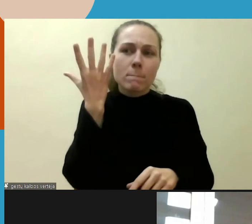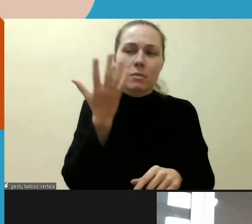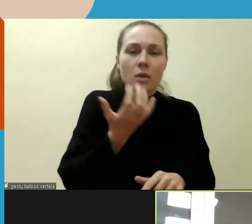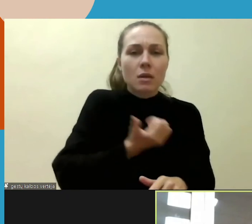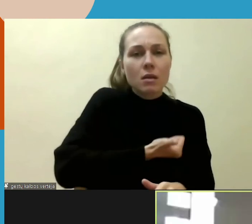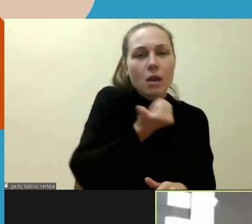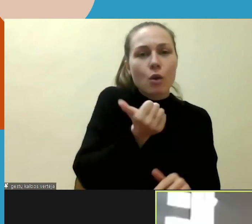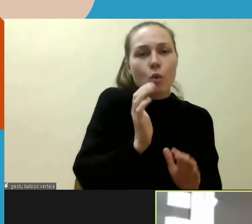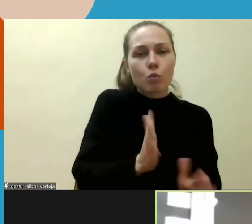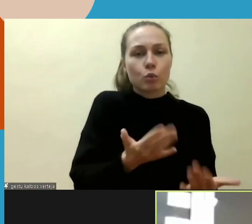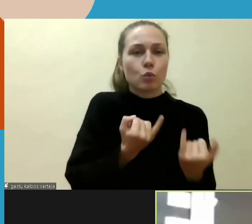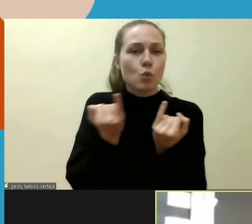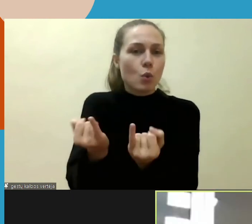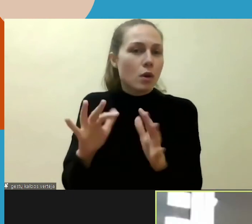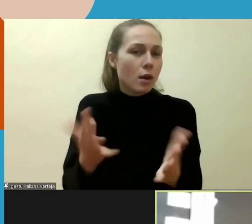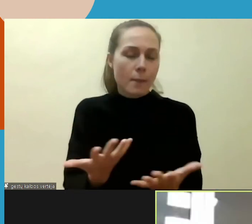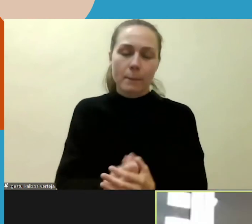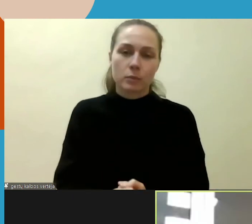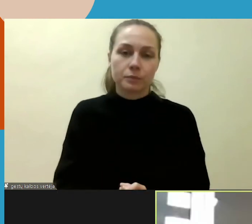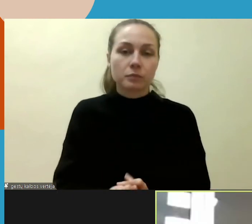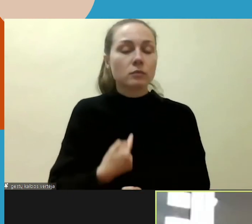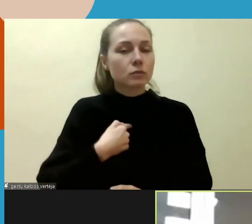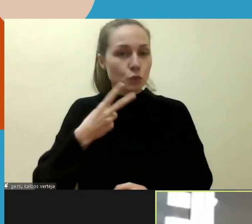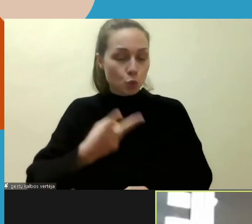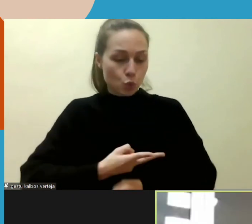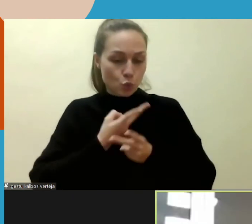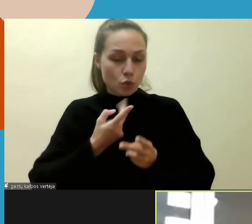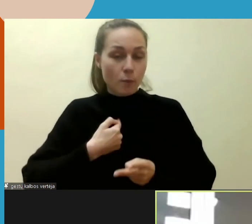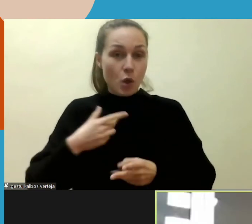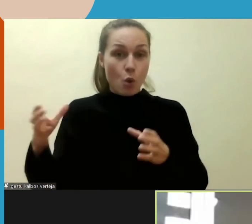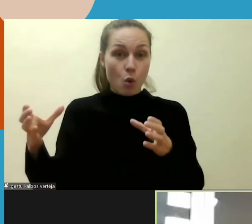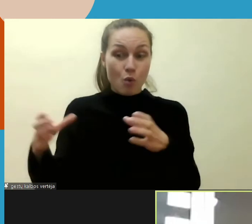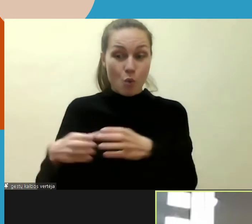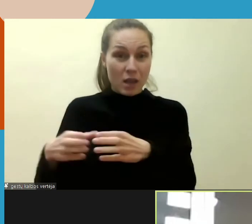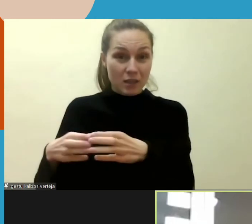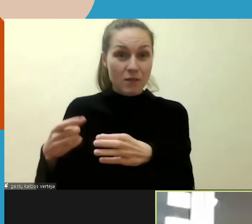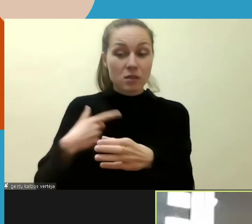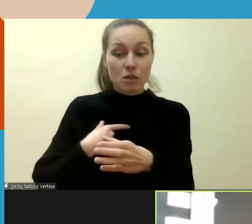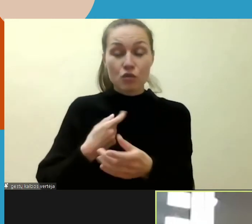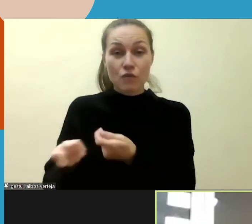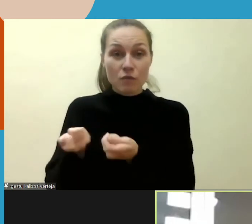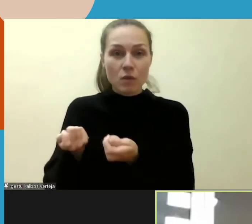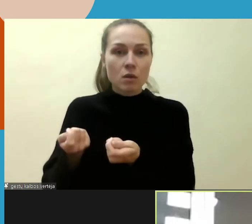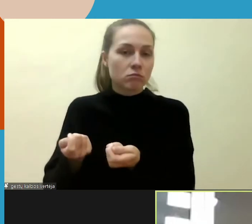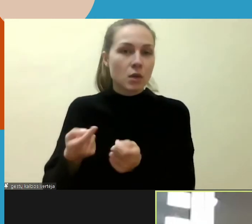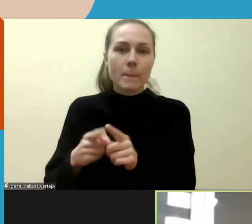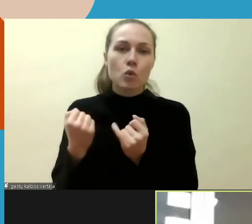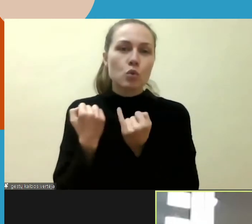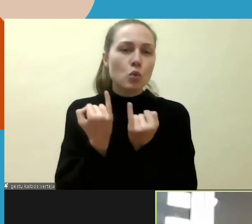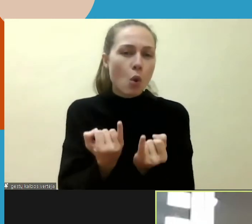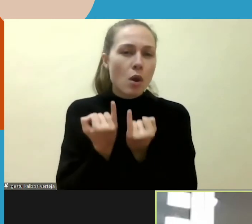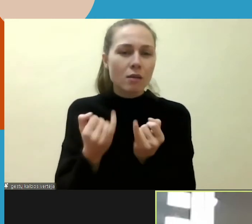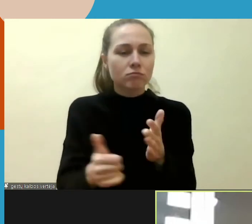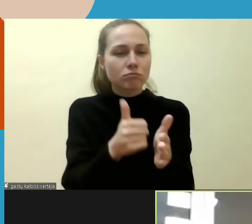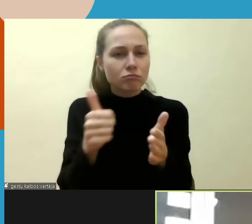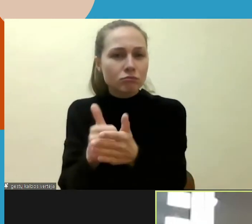Iš tikrųjų, aš džiaugiuosi, kad kolektyvas, kuriam aš vadovauju, tikrai yra toksai tolerantiškas ir nėra nusistatęs su